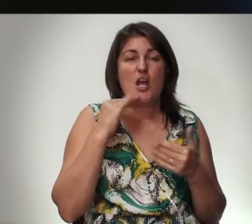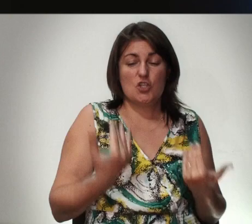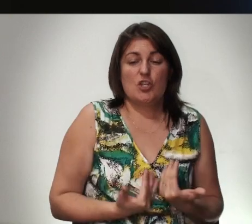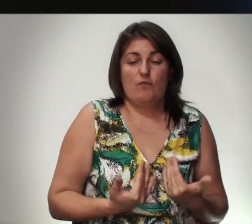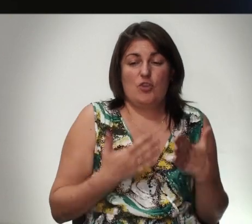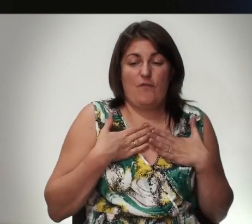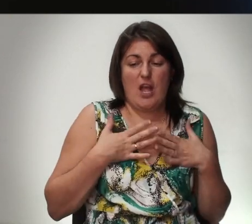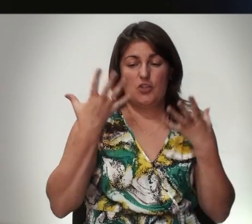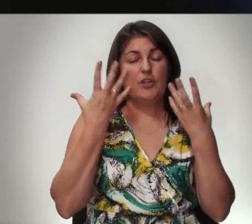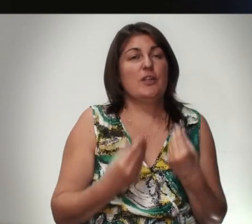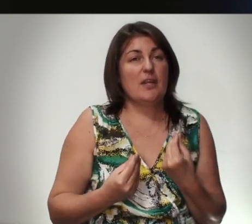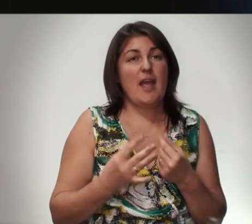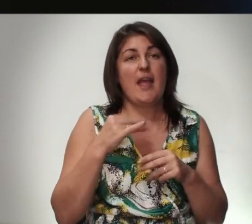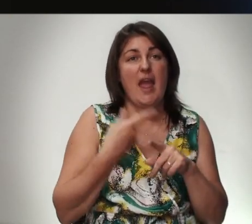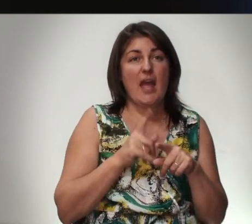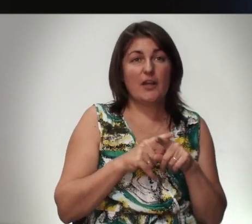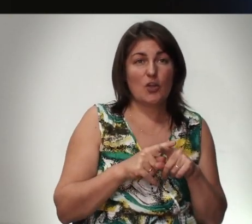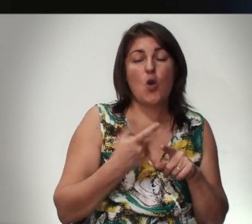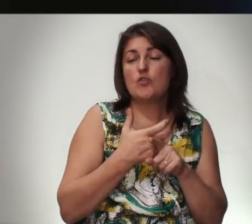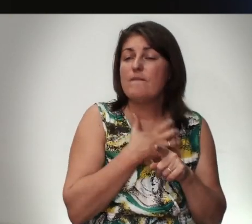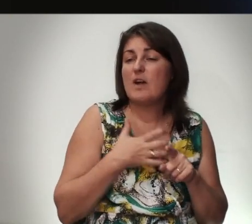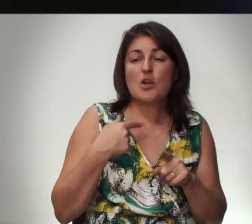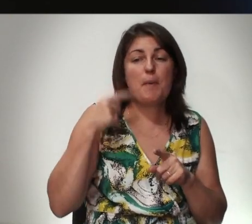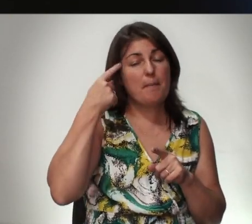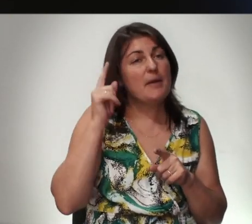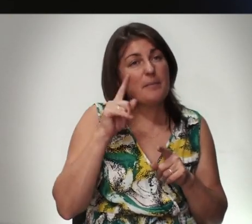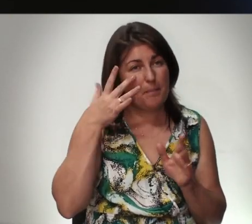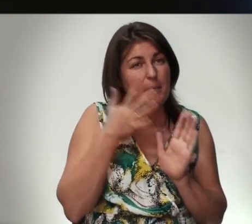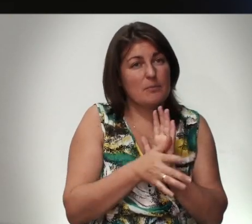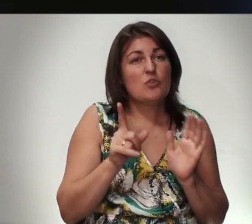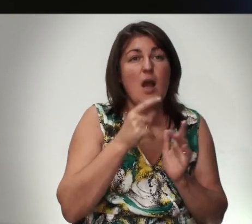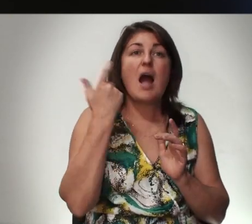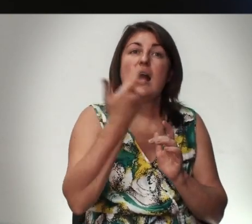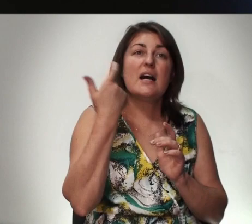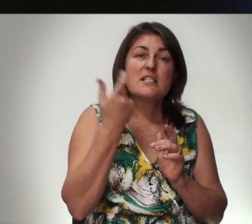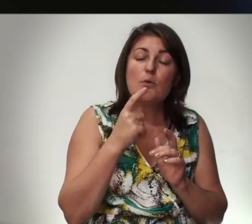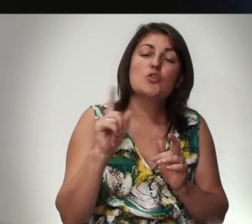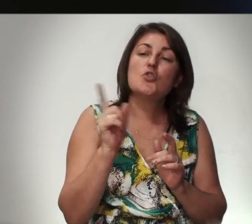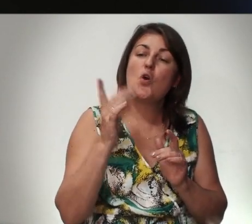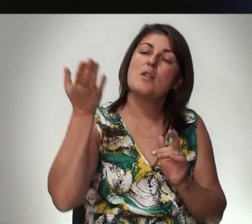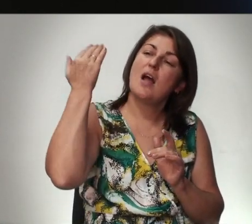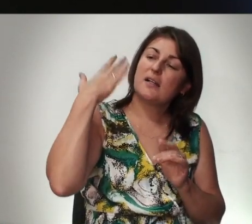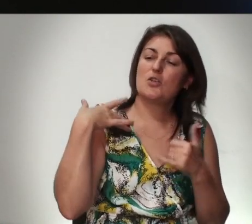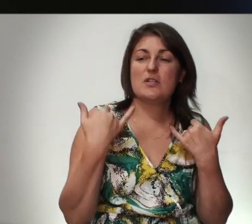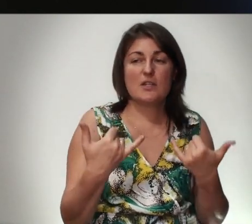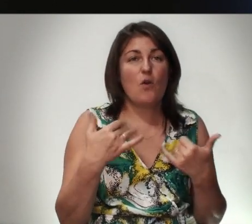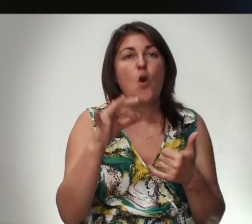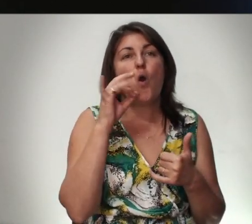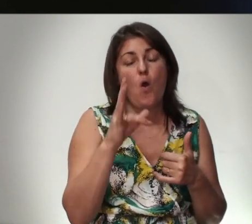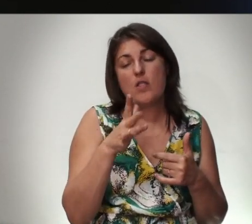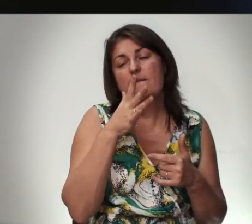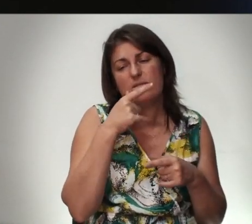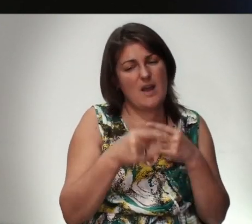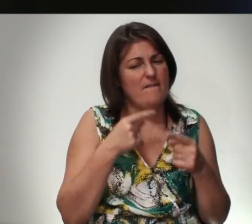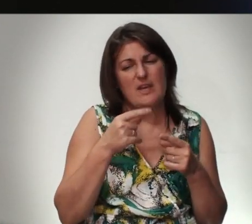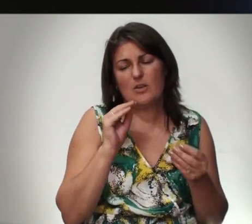В наши дни И это очень важно Чтобы мы понимали Что Господь Что тогда Что сегодня Он во веке